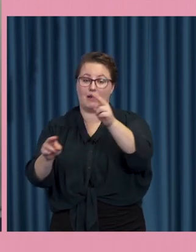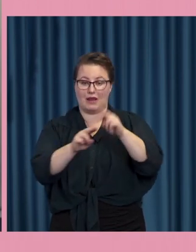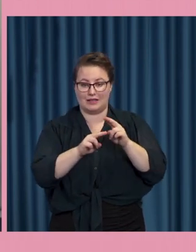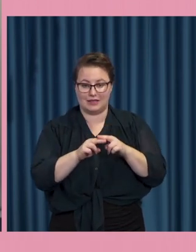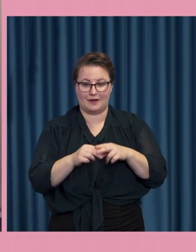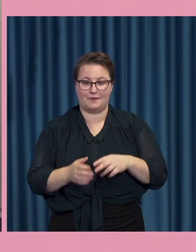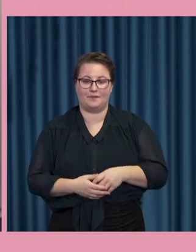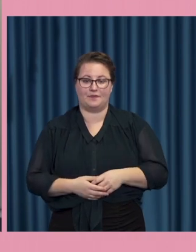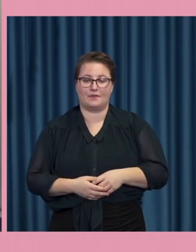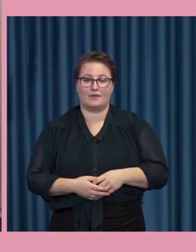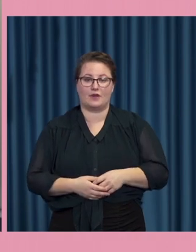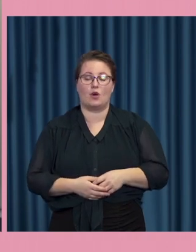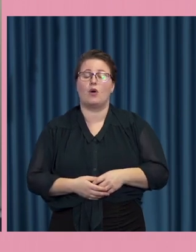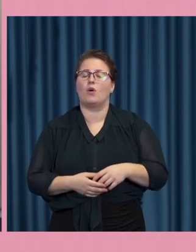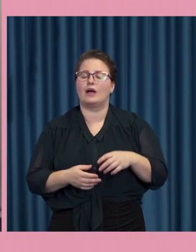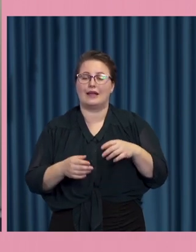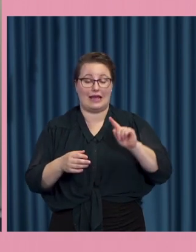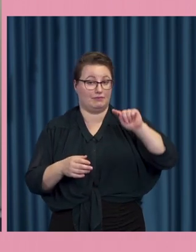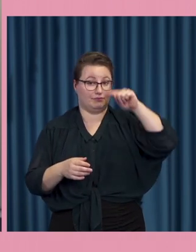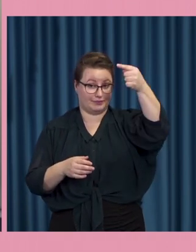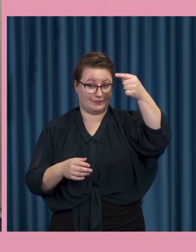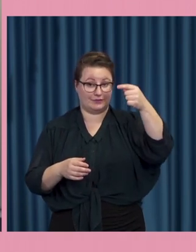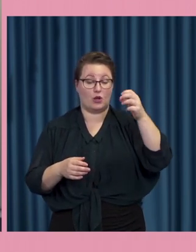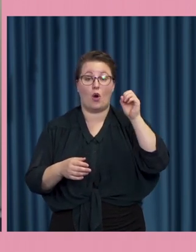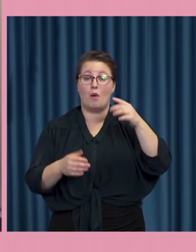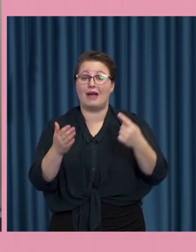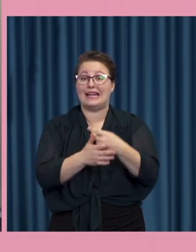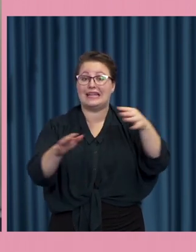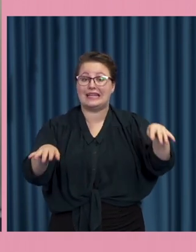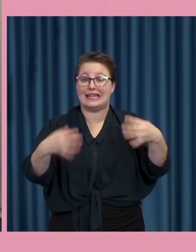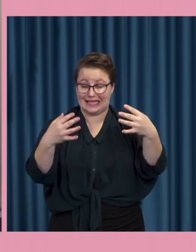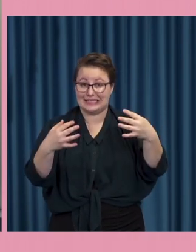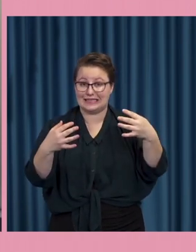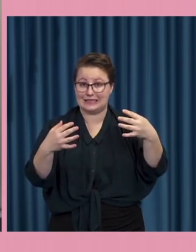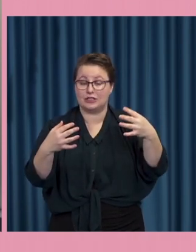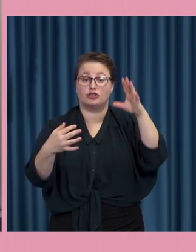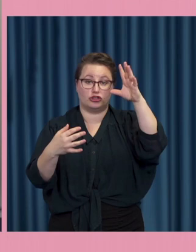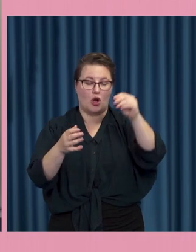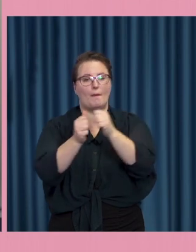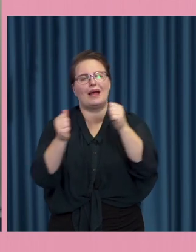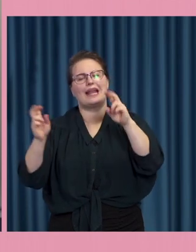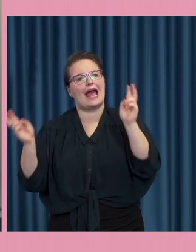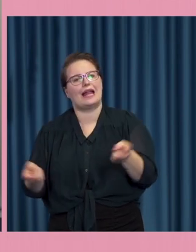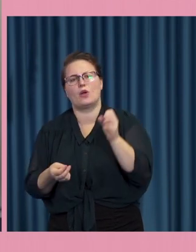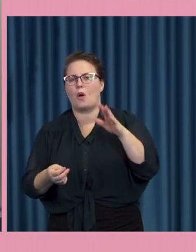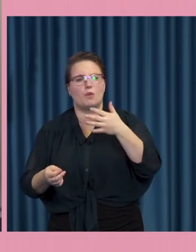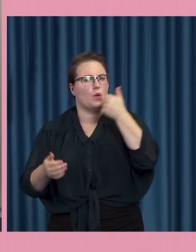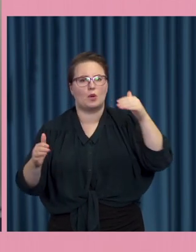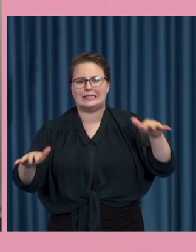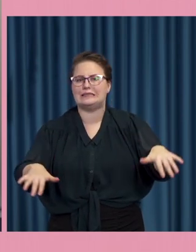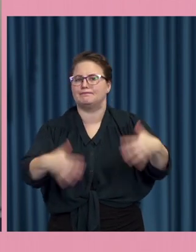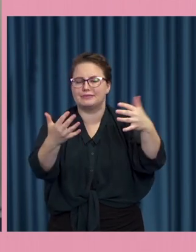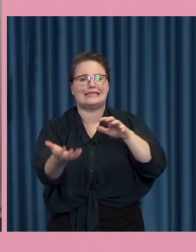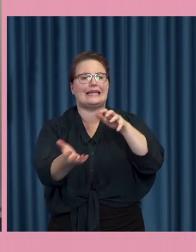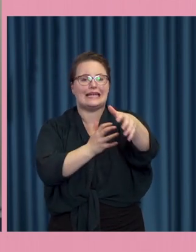viktigast om det blir en kris men även i löpande kan man säga så är det ju